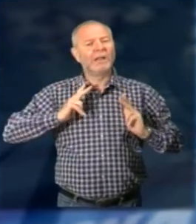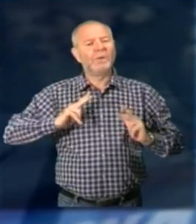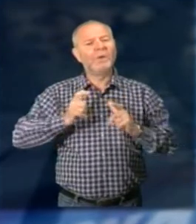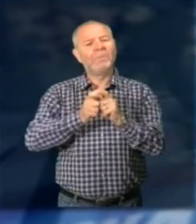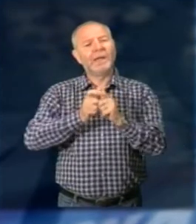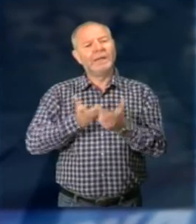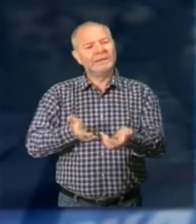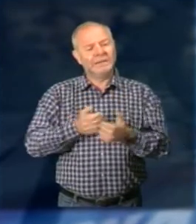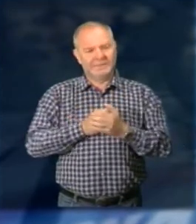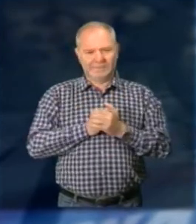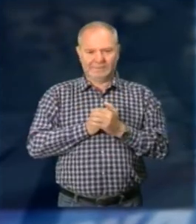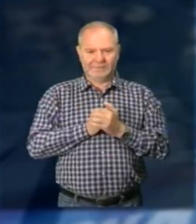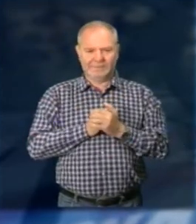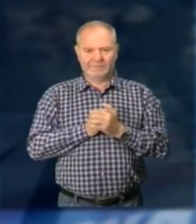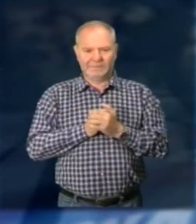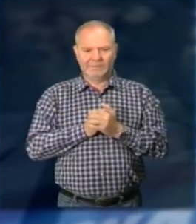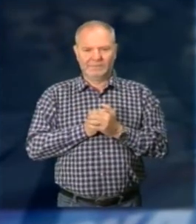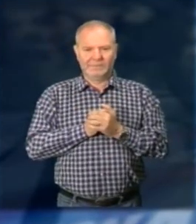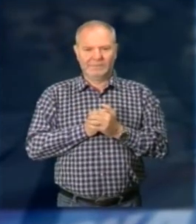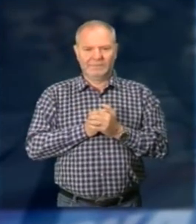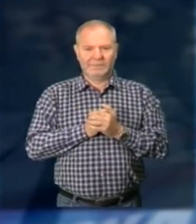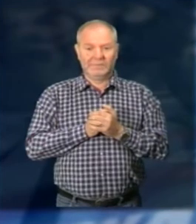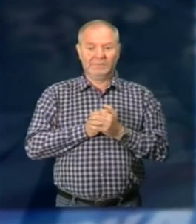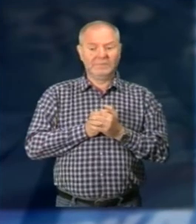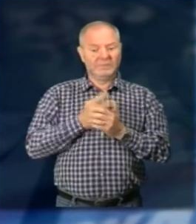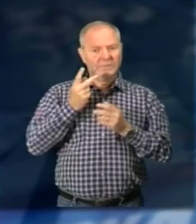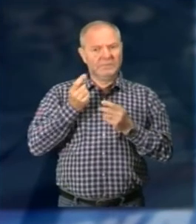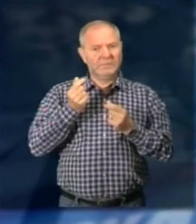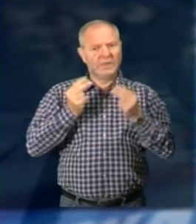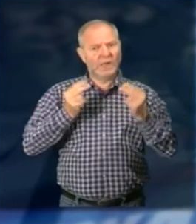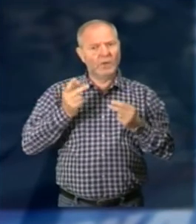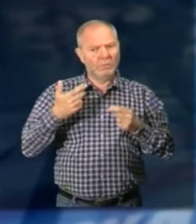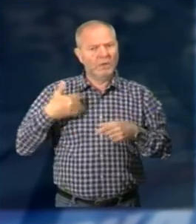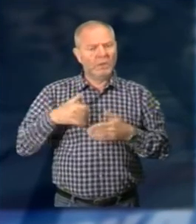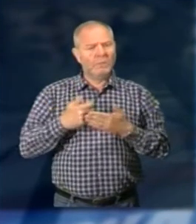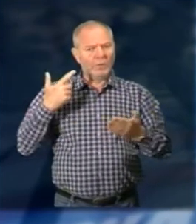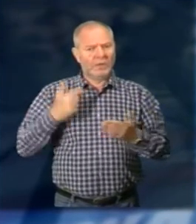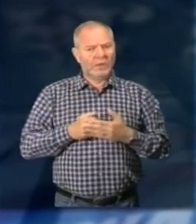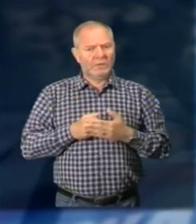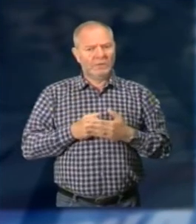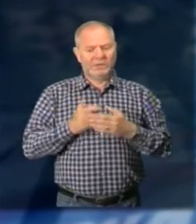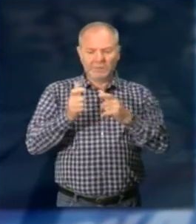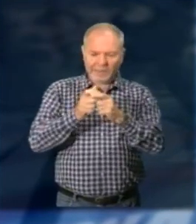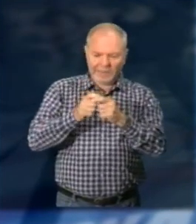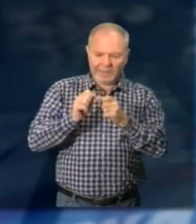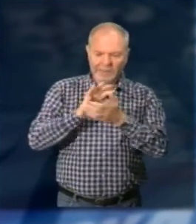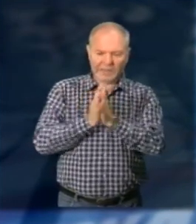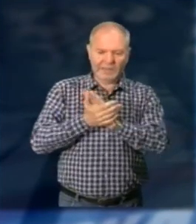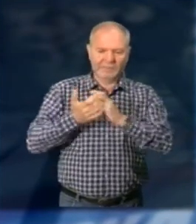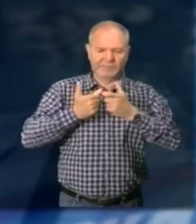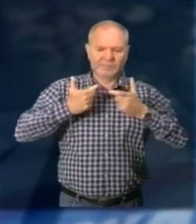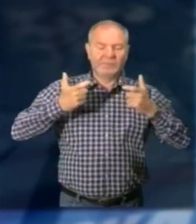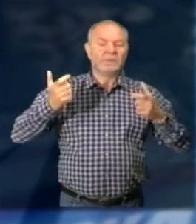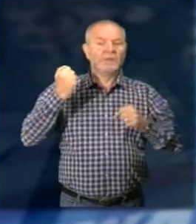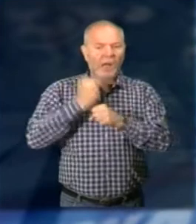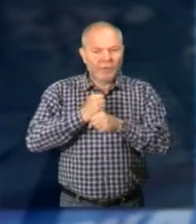scoperta del borgo ed è un tessuto economico importante perché nei borghi che si rivitalizzano Vuol dire anche creare posti di